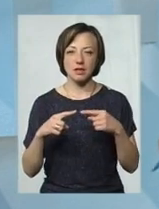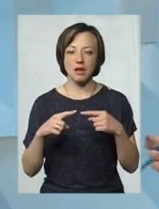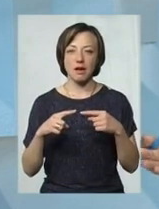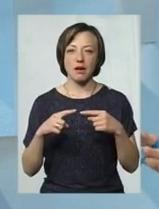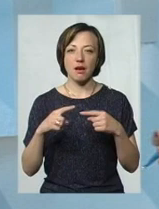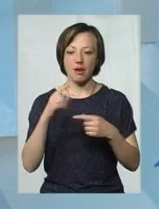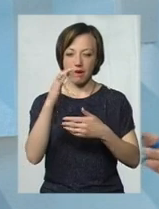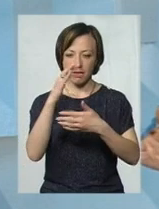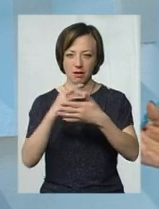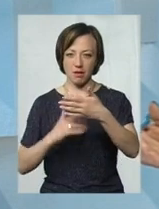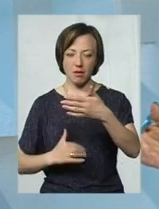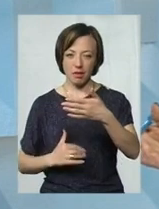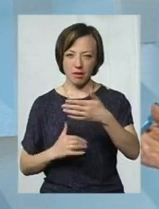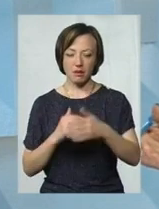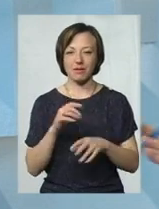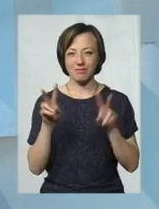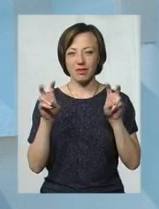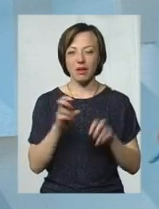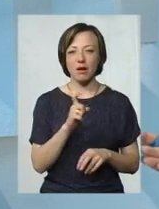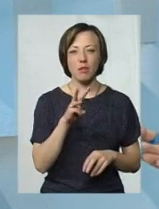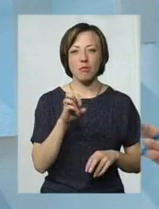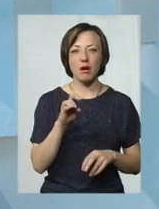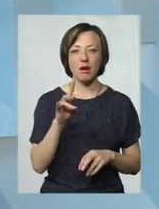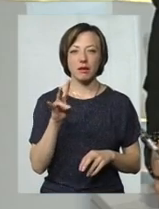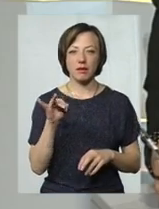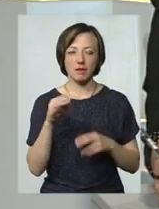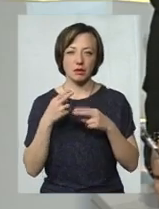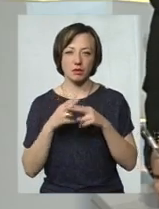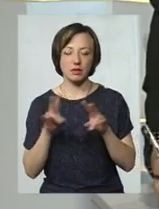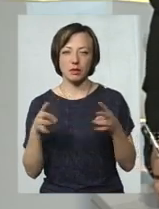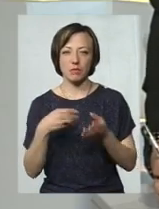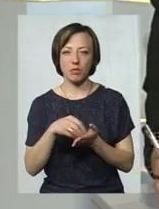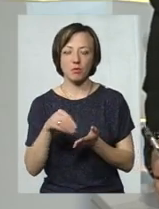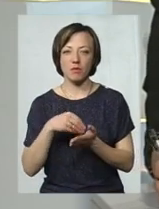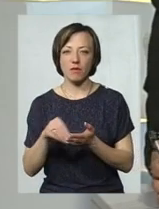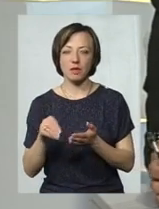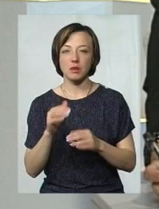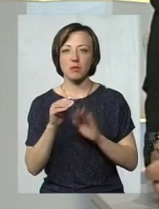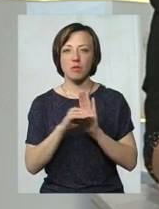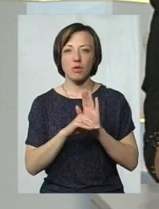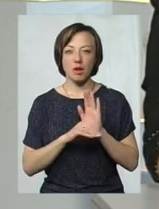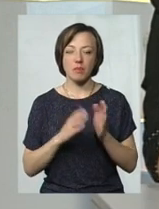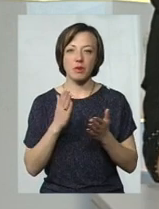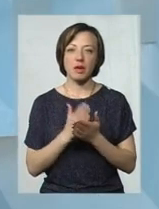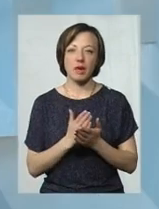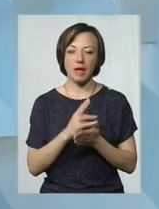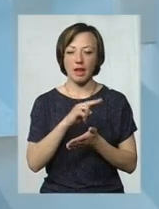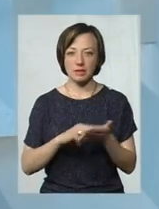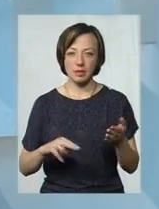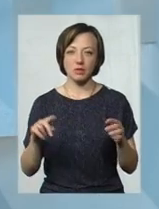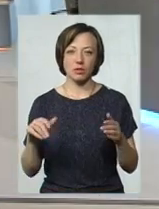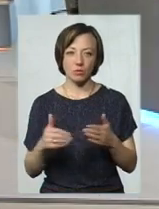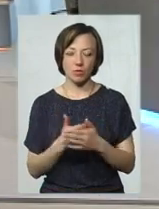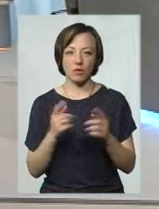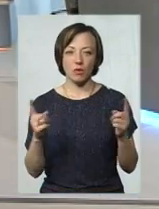вихід 200 гривень в місяць і користуєшся. Навіть не треба купувати ту програму, у них є ліцензія і є оновлення. Дякую.